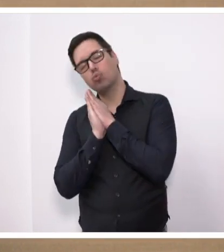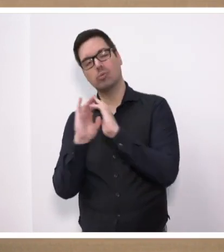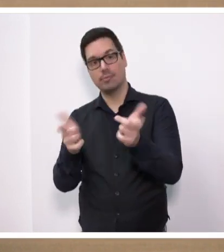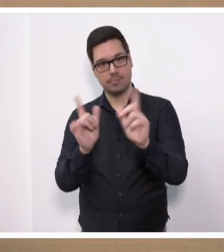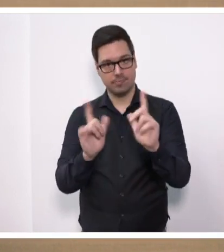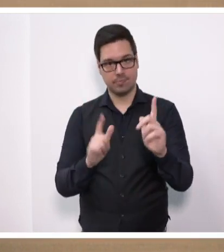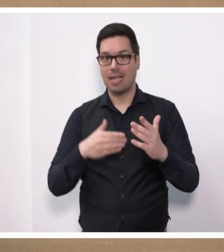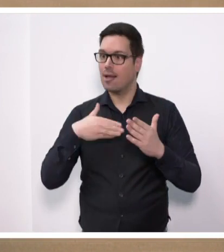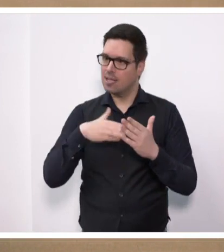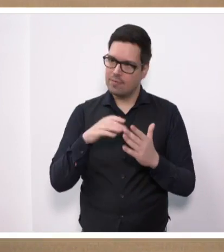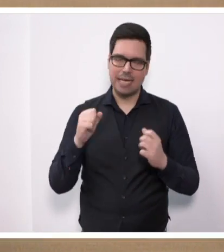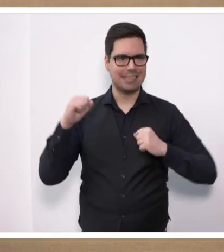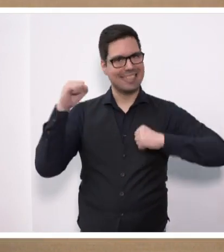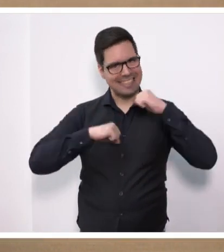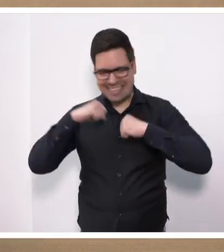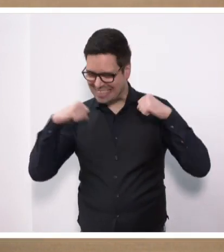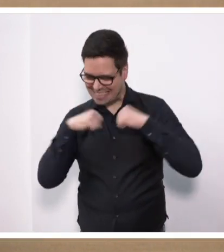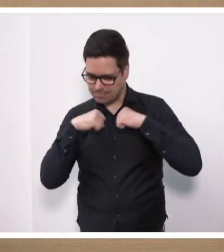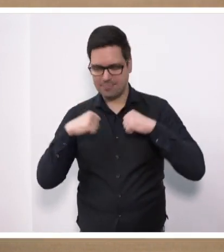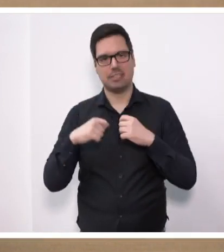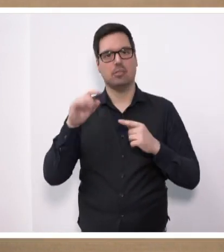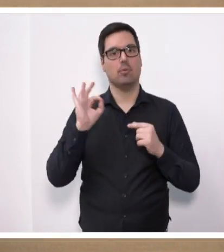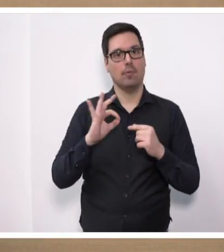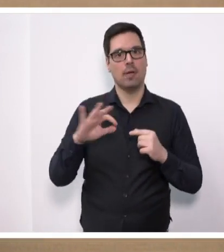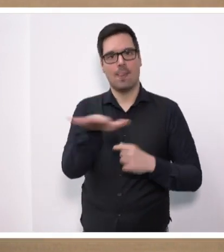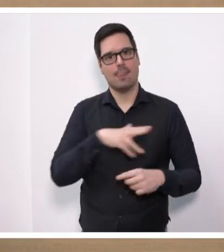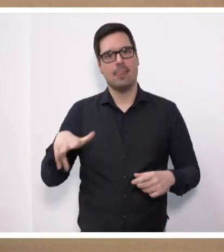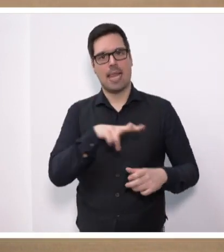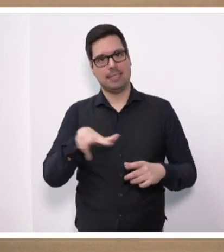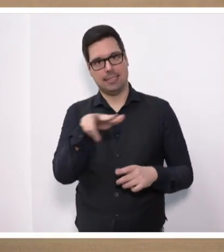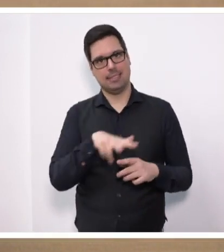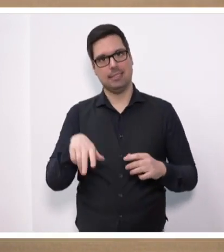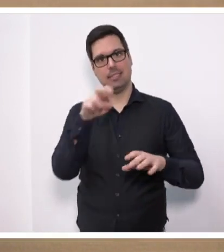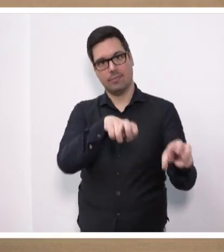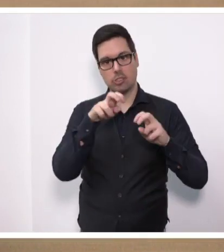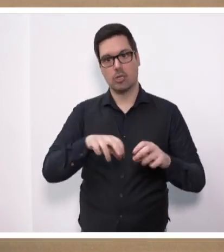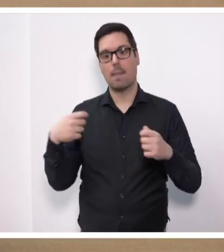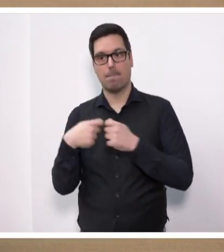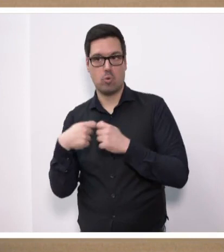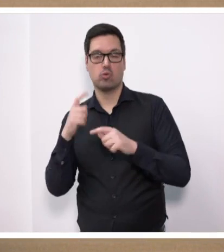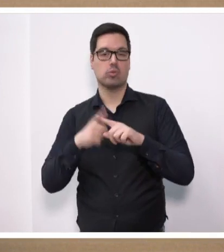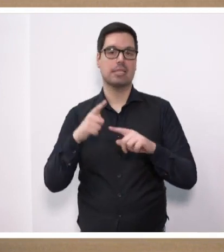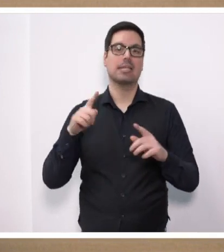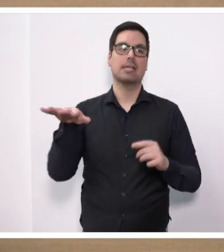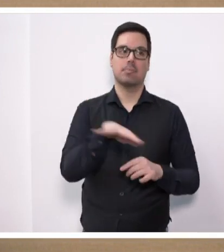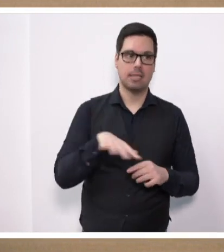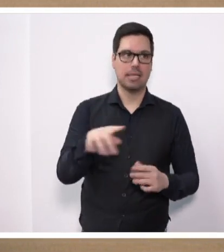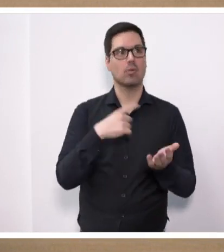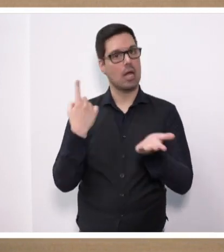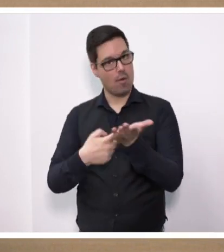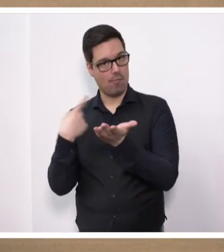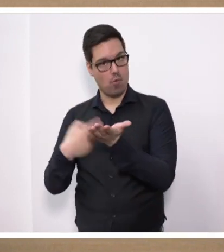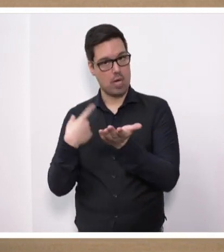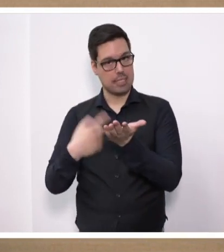Wir werden weiter kämpfen für die Landwirtschaft, sowohl im Bund als auch im Land. Und ich fordere nochmals diejenigen